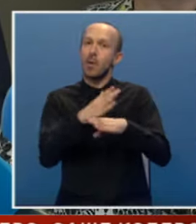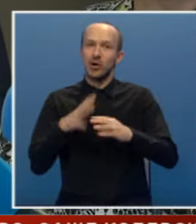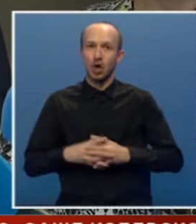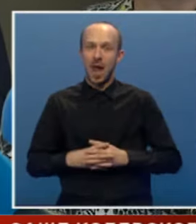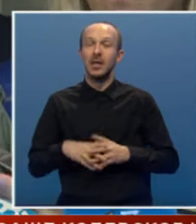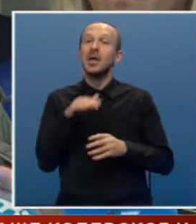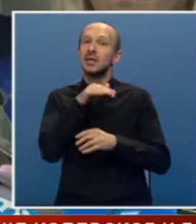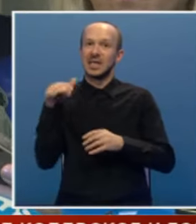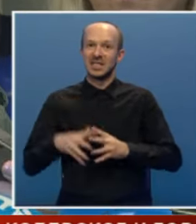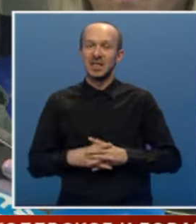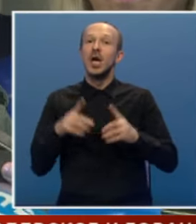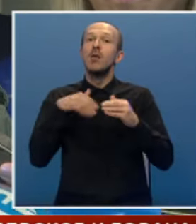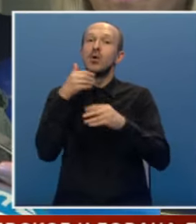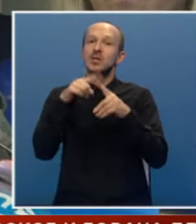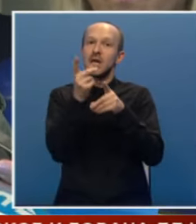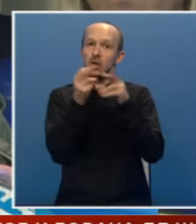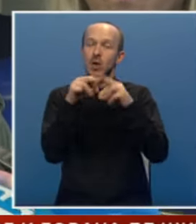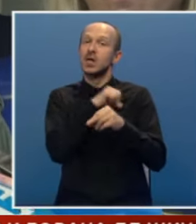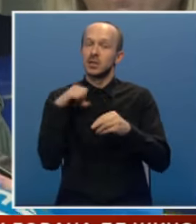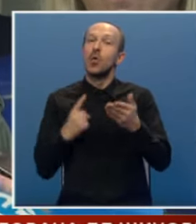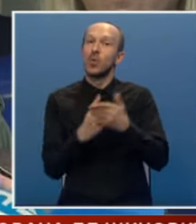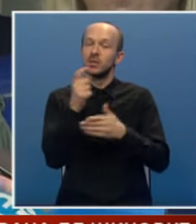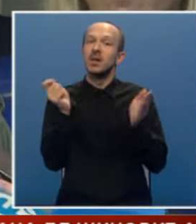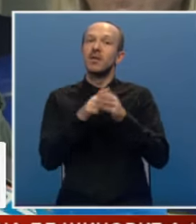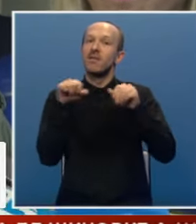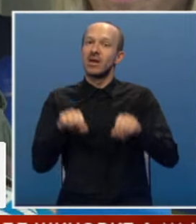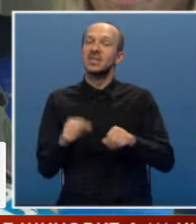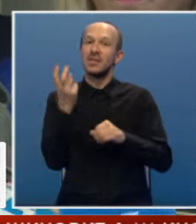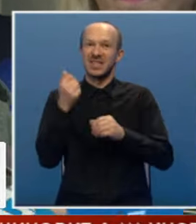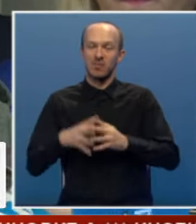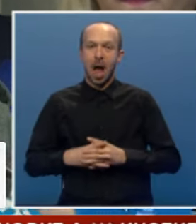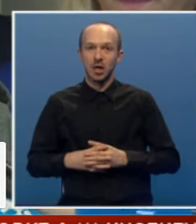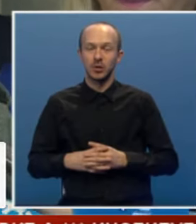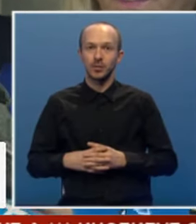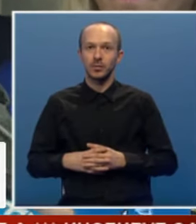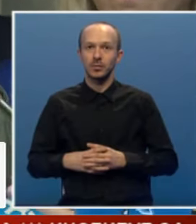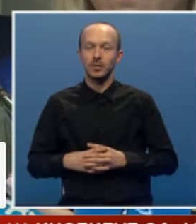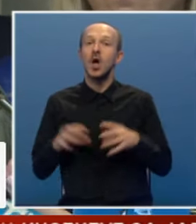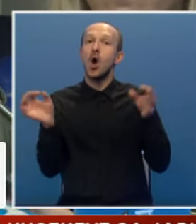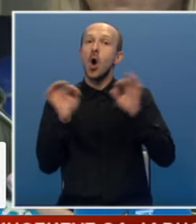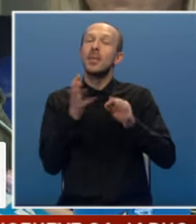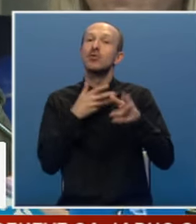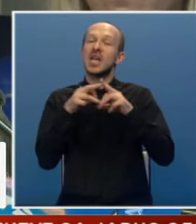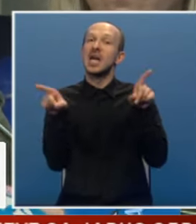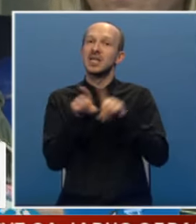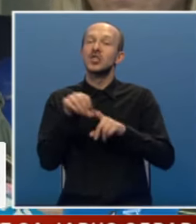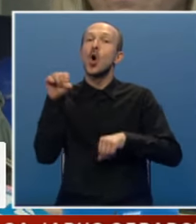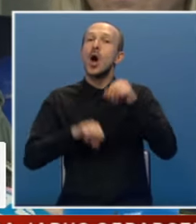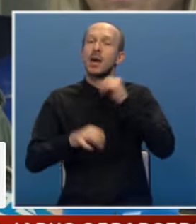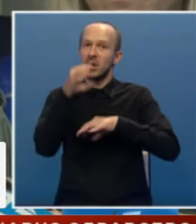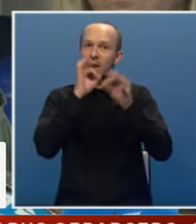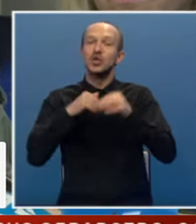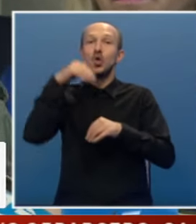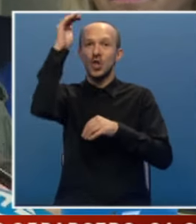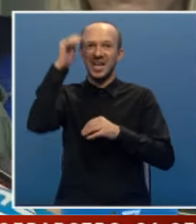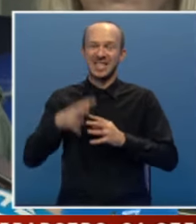djeci. Poslije toga smo uspjeli nabaviti vlastnim sredstvima opremu za istu takvu rehabilitaciju za